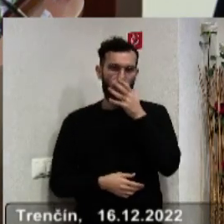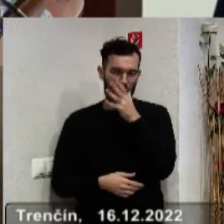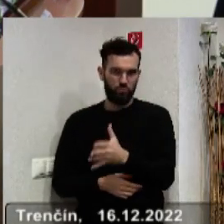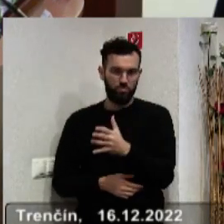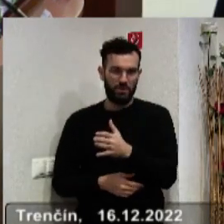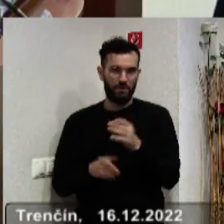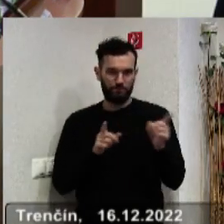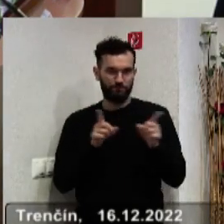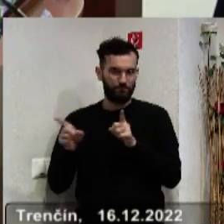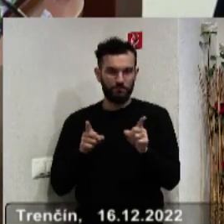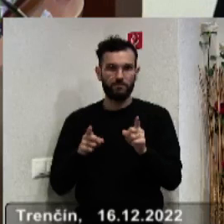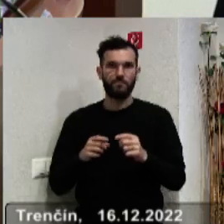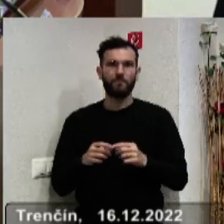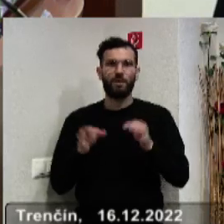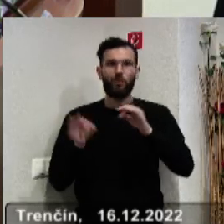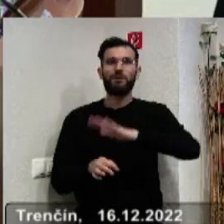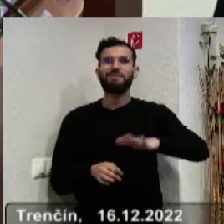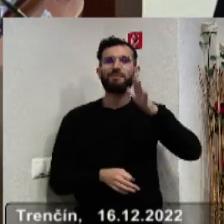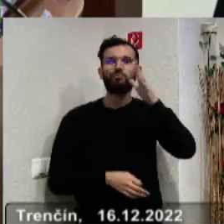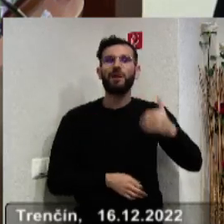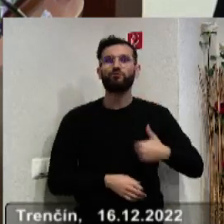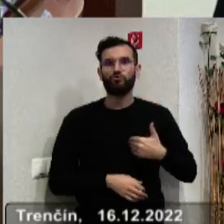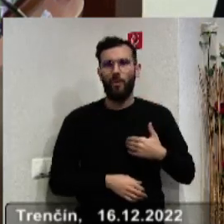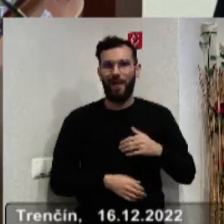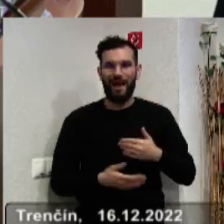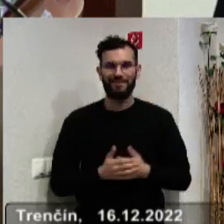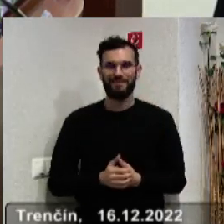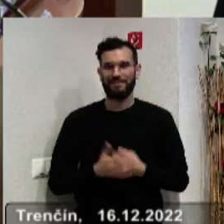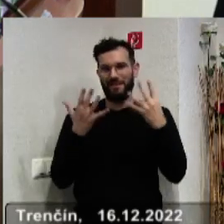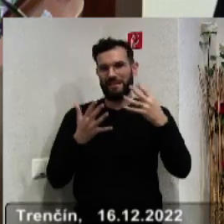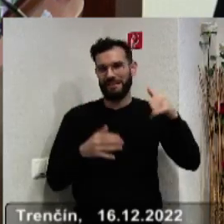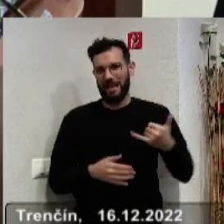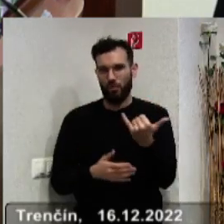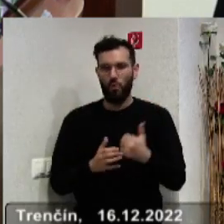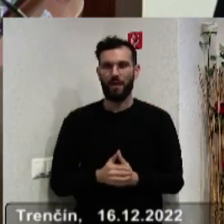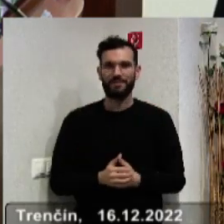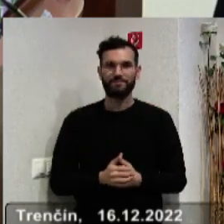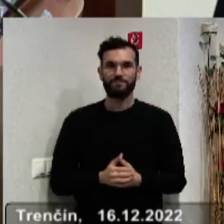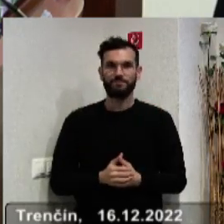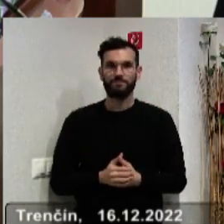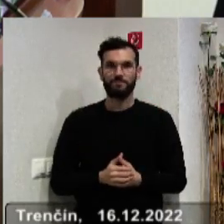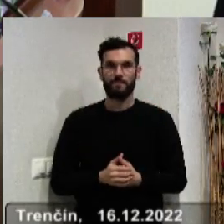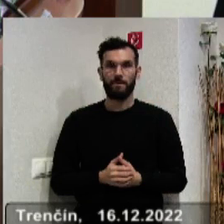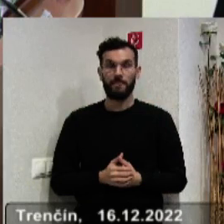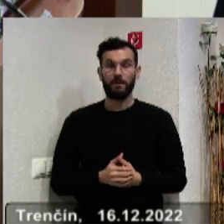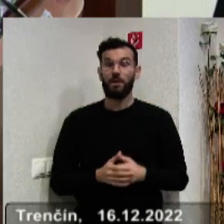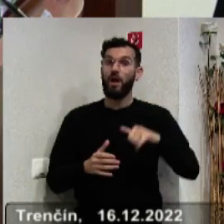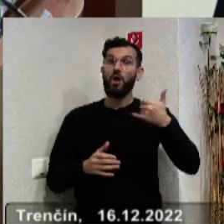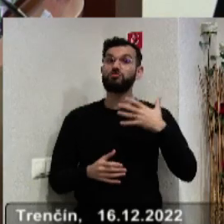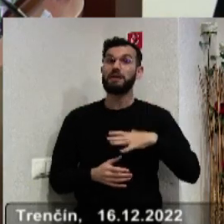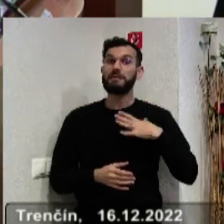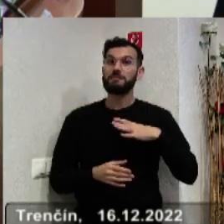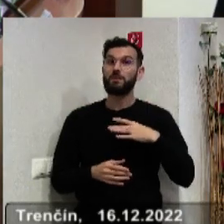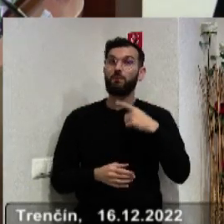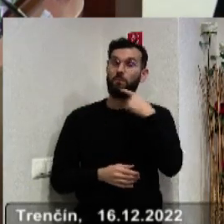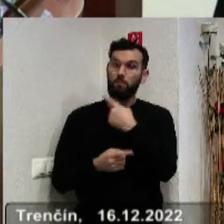kedy vlastne aj deti idú do škôl pondelok 9. januára. Tak ak dovolíte, ešte